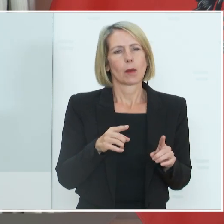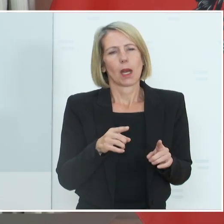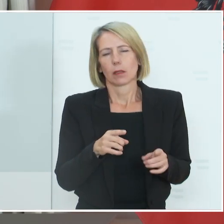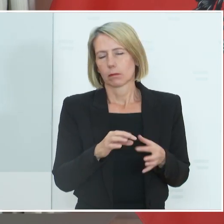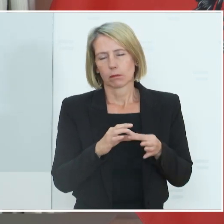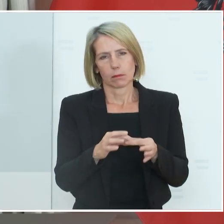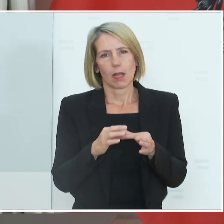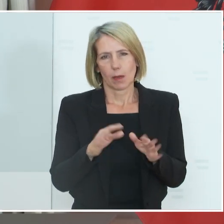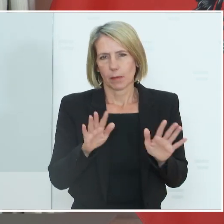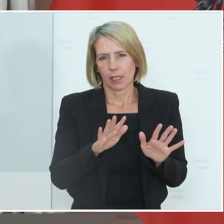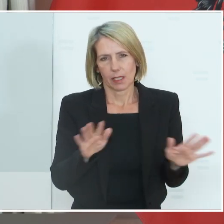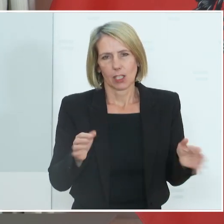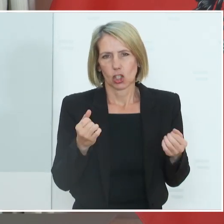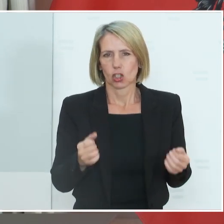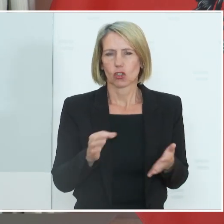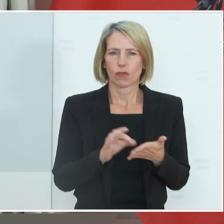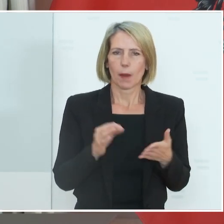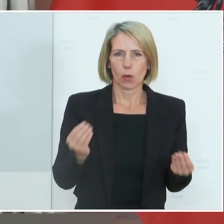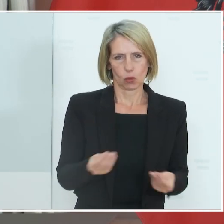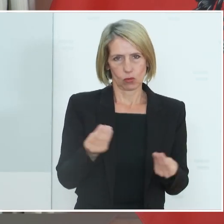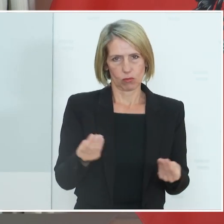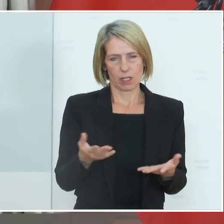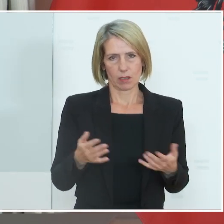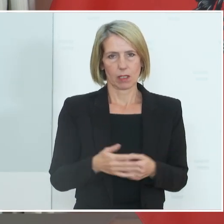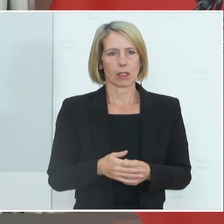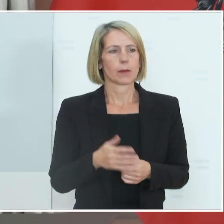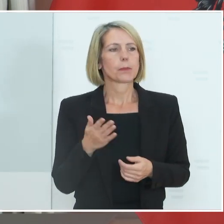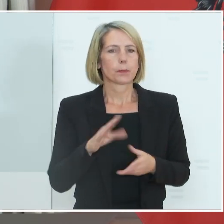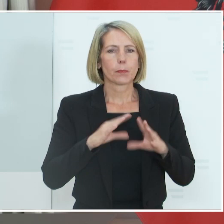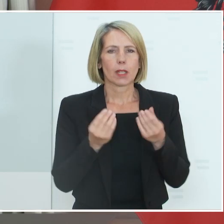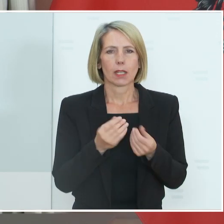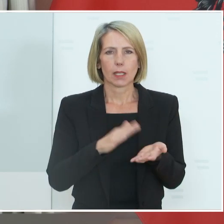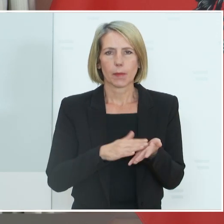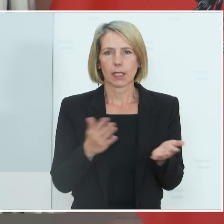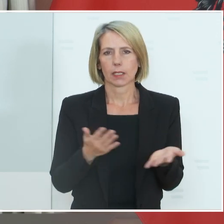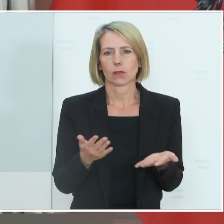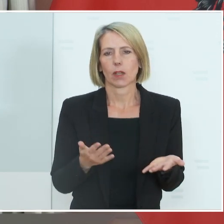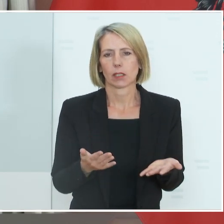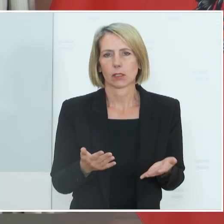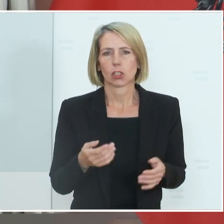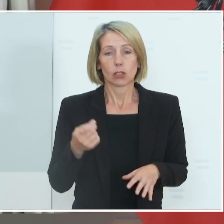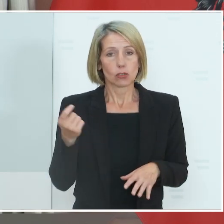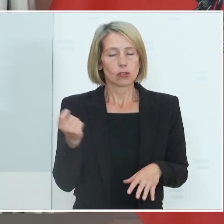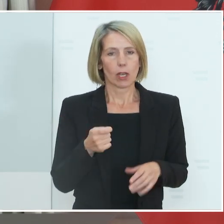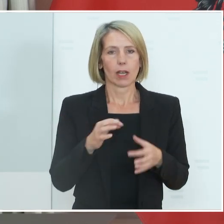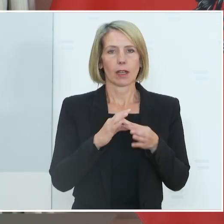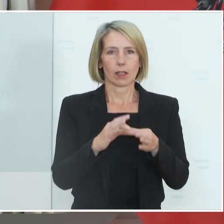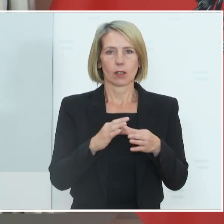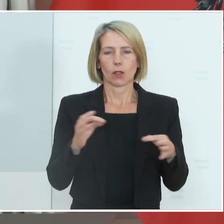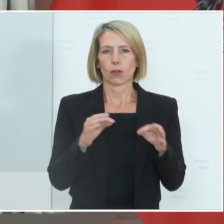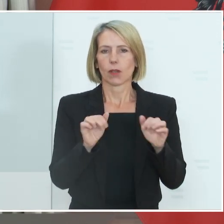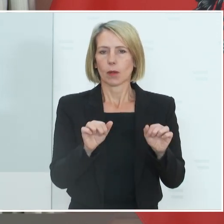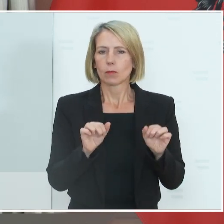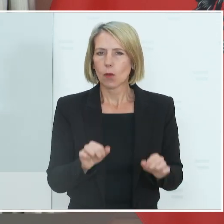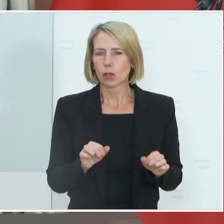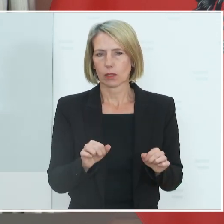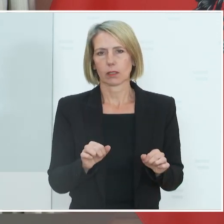würde für mich stichprobenartig bedeuten. Generell gilt immer natürlich jetzt, was Strafen oder Möglichkeiten der